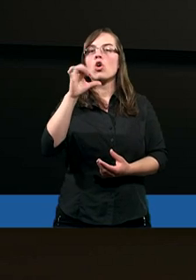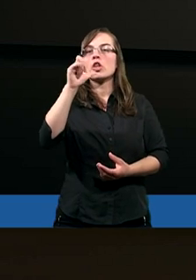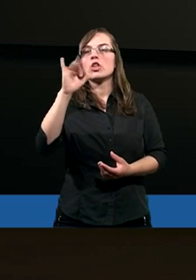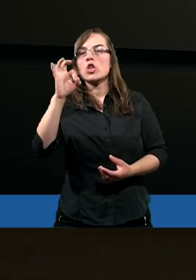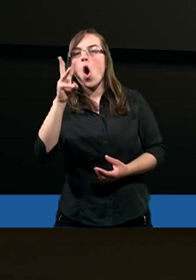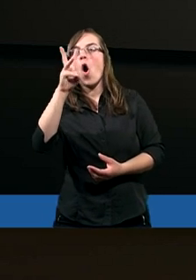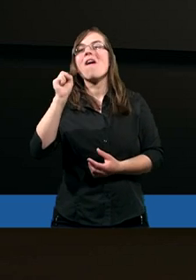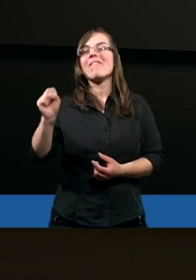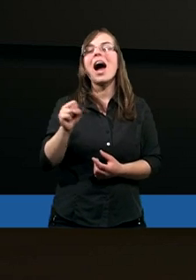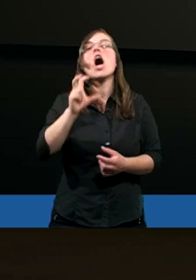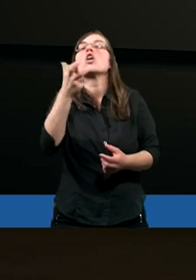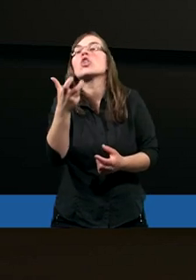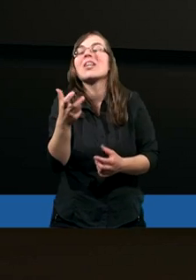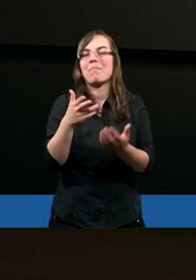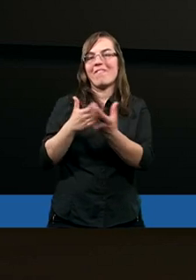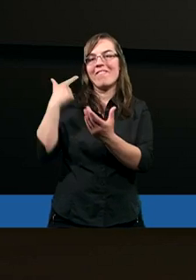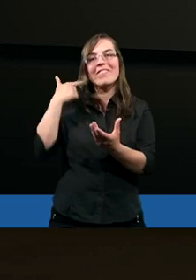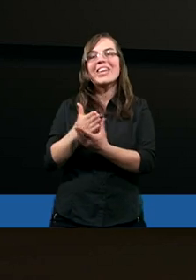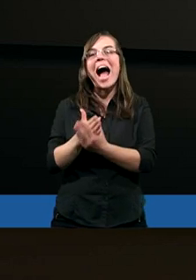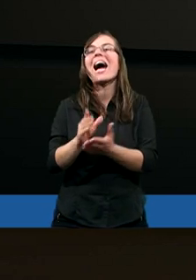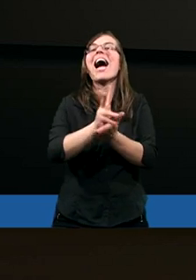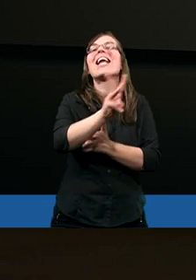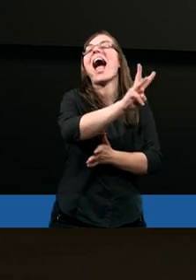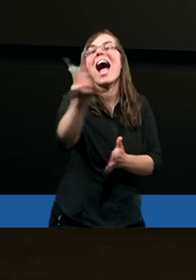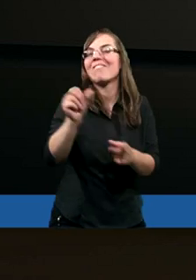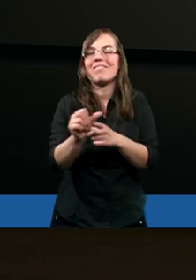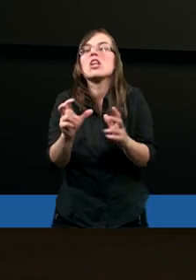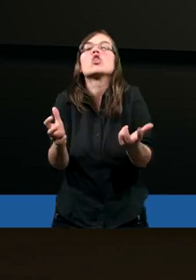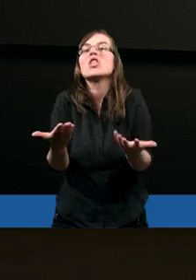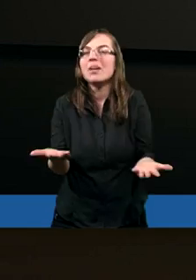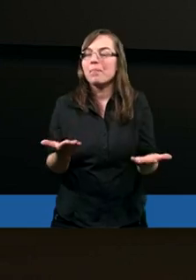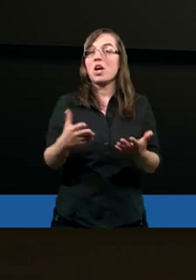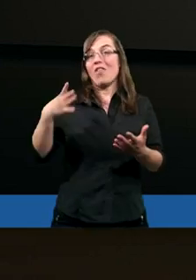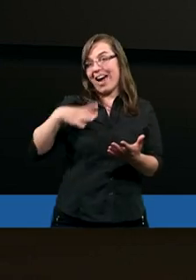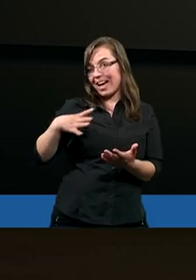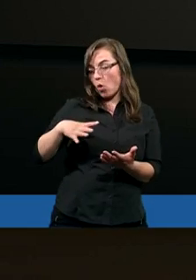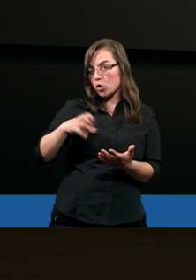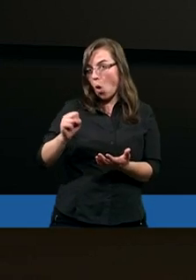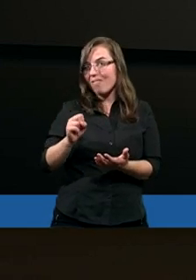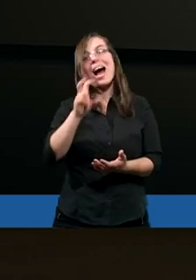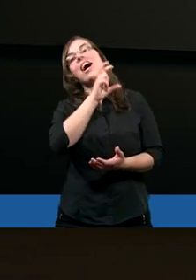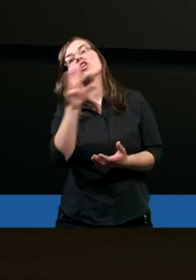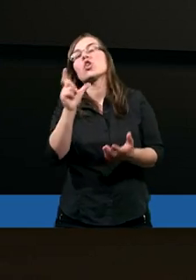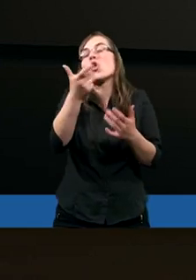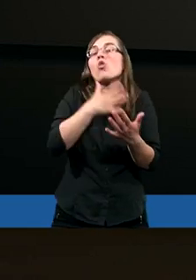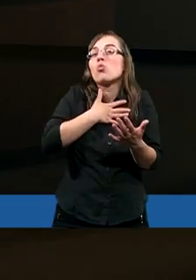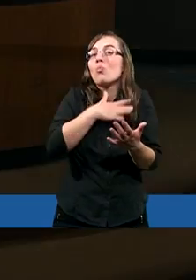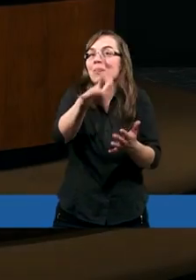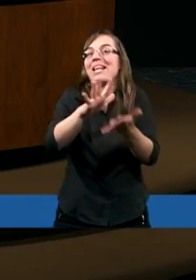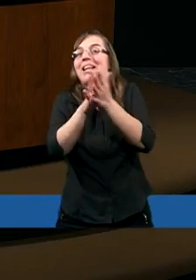Czym wiara jest dla was? Czy faktycznie jest wartościowa? Czy zmieniła coś w waszym życiu?